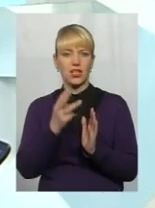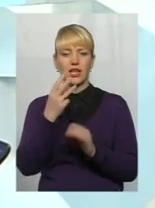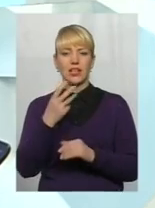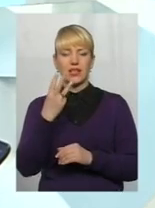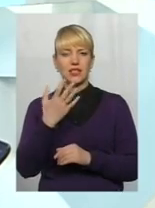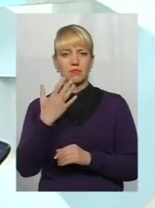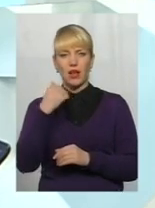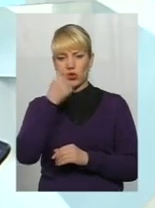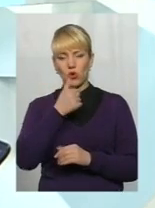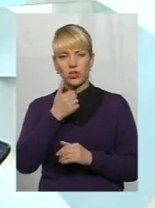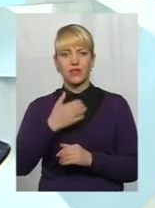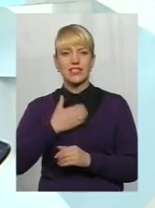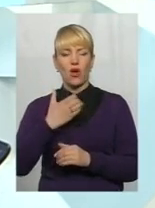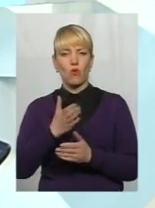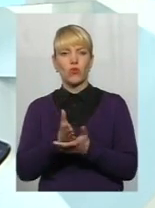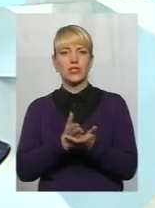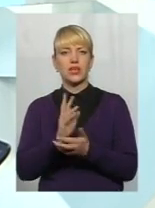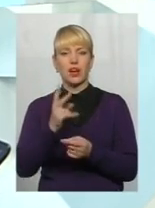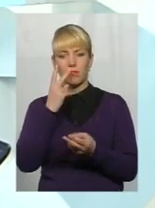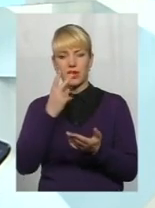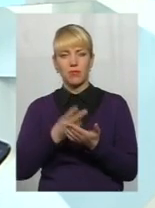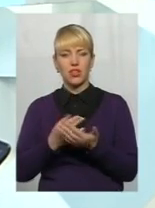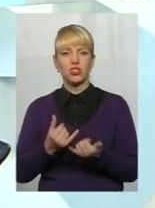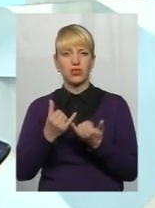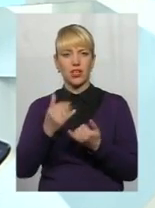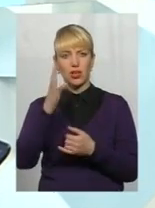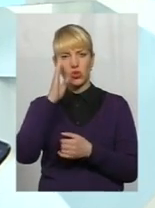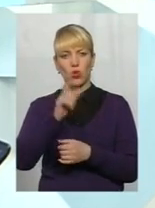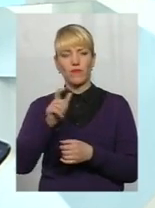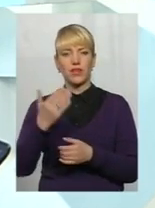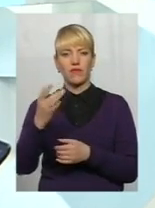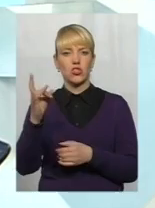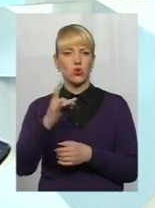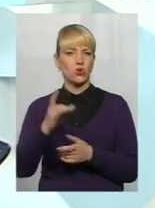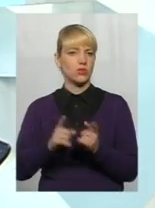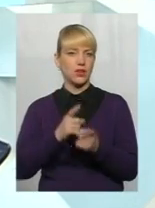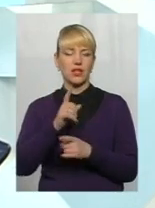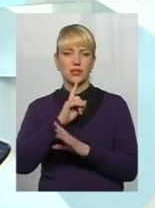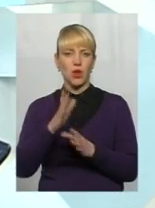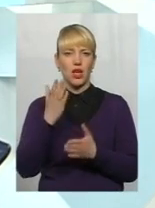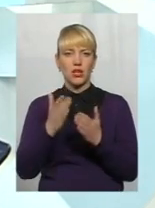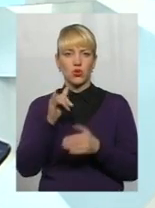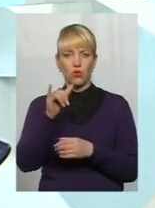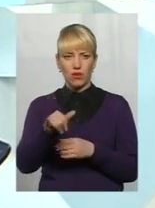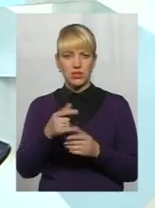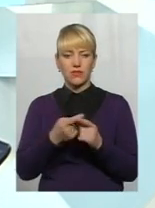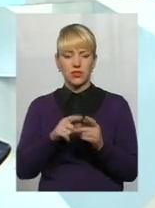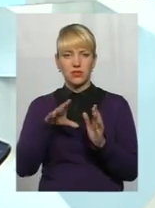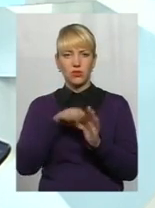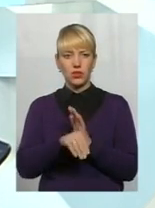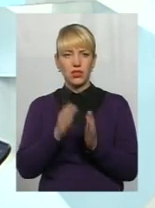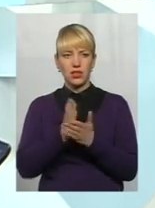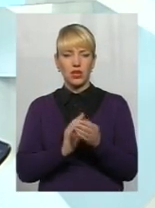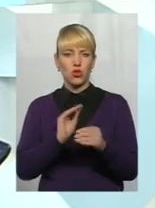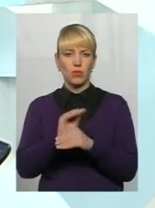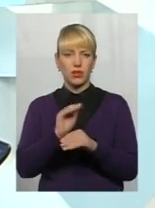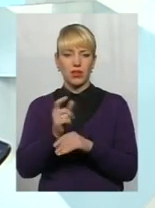років страхового стажу, як передбачено для чоловіків, то ваш розмір пенсії не зміниться. А якщо у вас в цій складовій є ще доплата